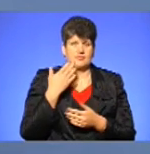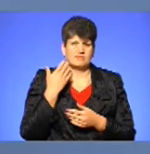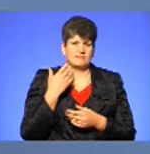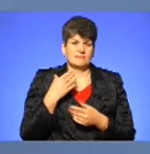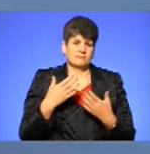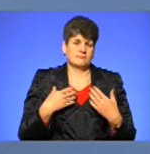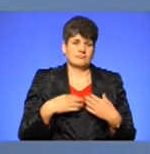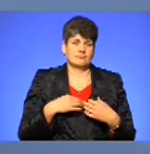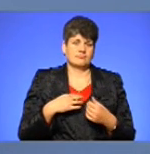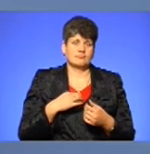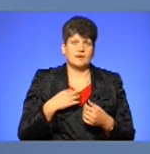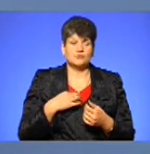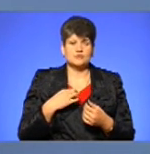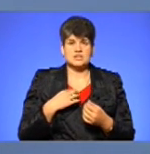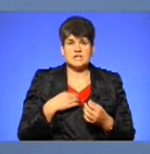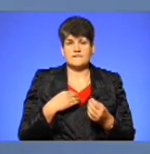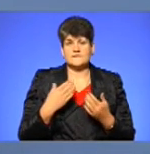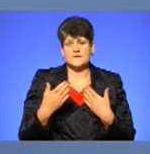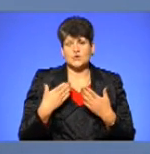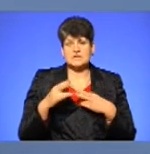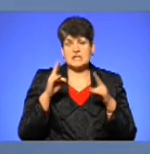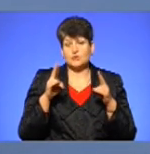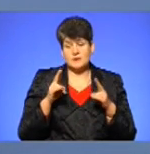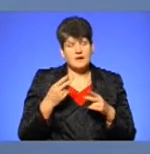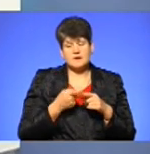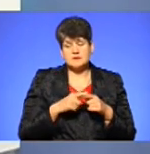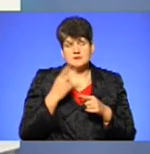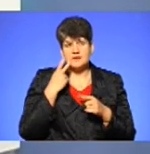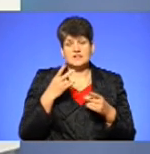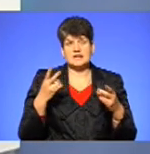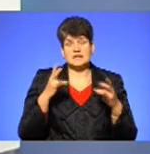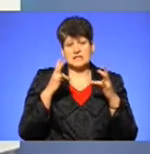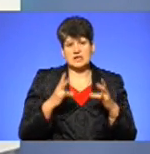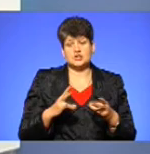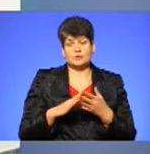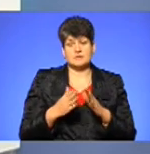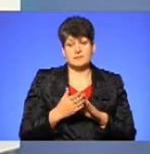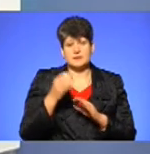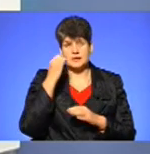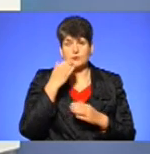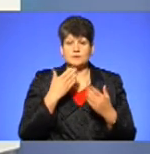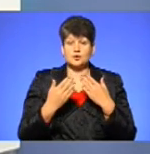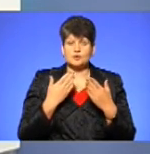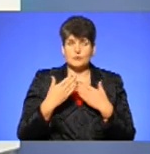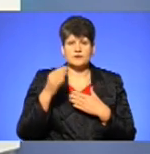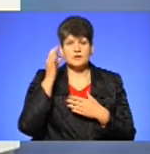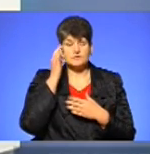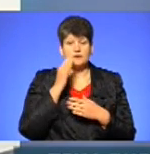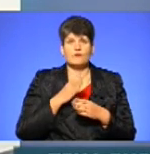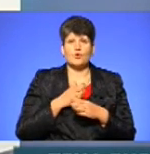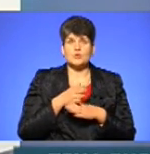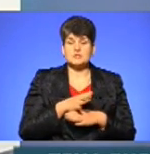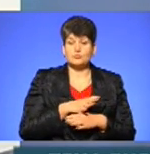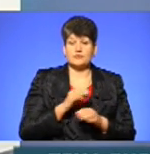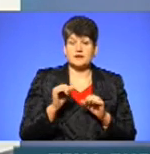простими правилами і воно призводить завжди до трагічних обставин. Дуже дякуємо вам за розмову. Нагадаю, що сьогодні в нас в гостях був керівник